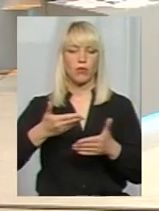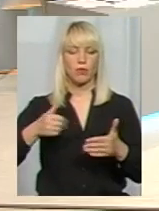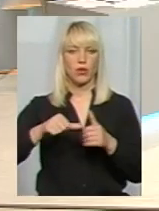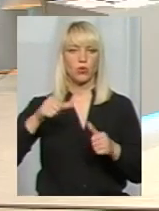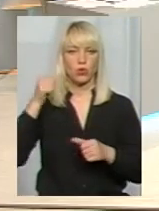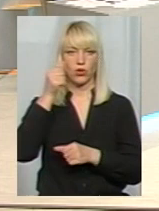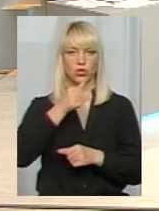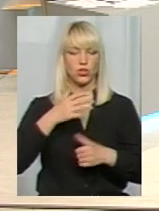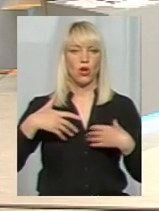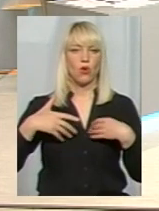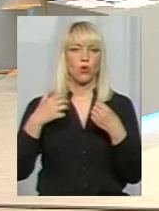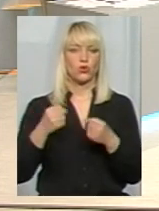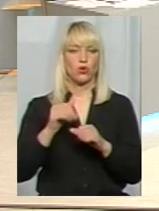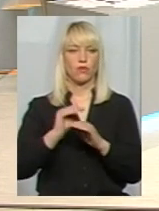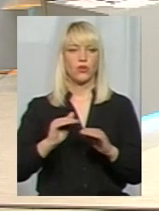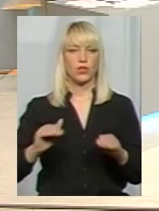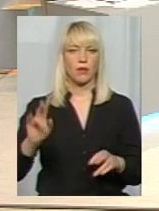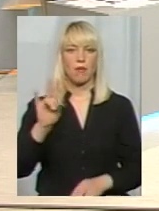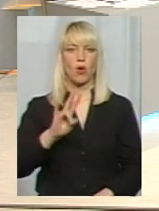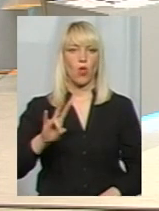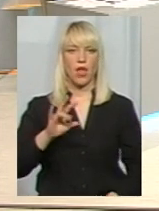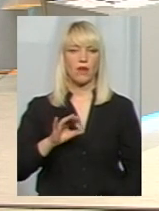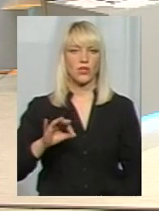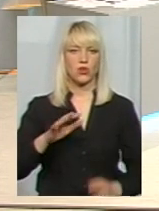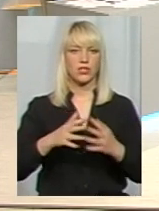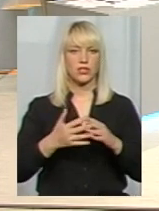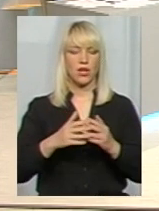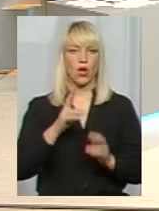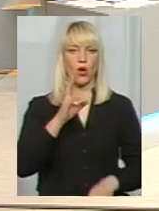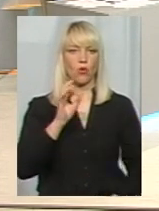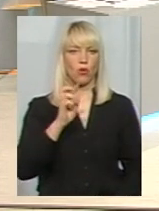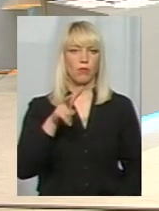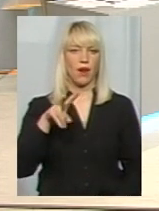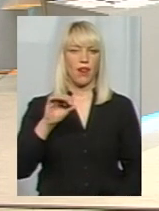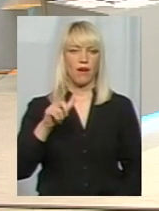оздоровлювали дітей в Миколаївській області, селище Коблєва.